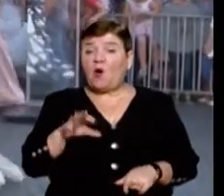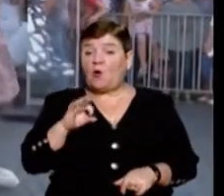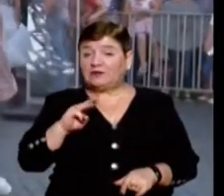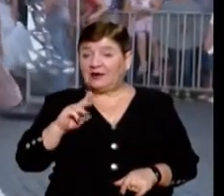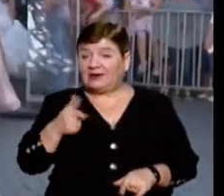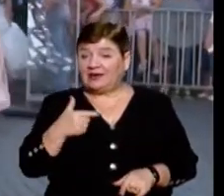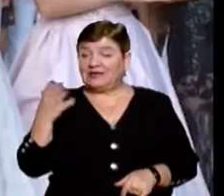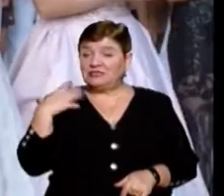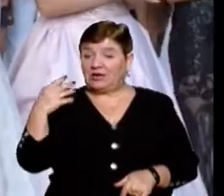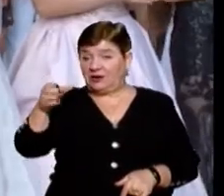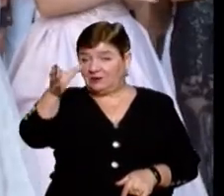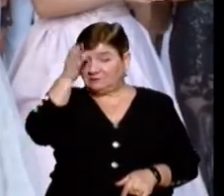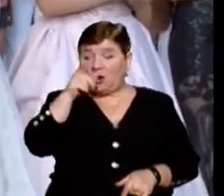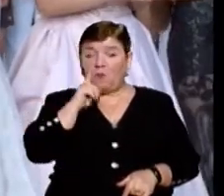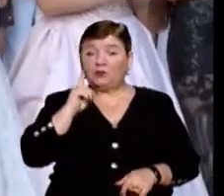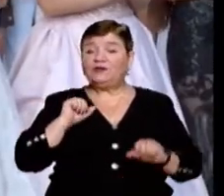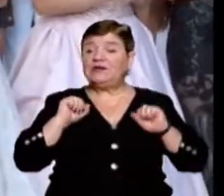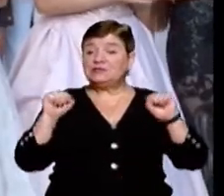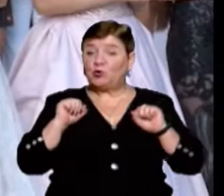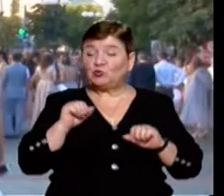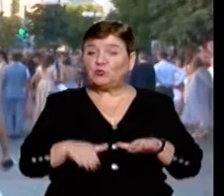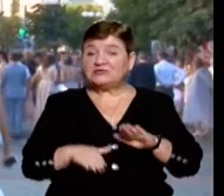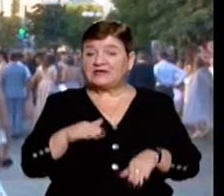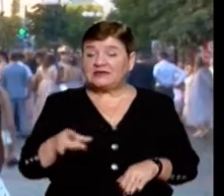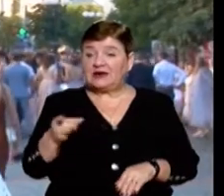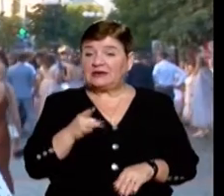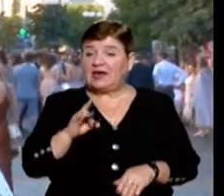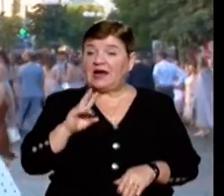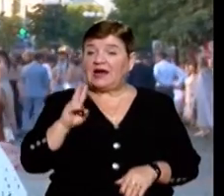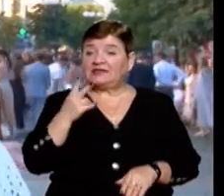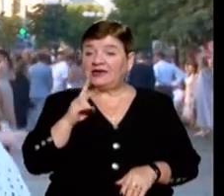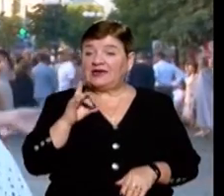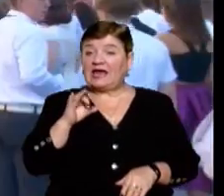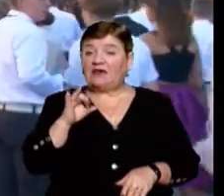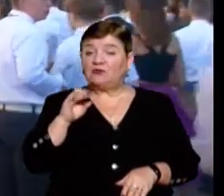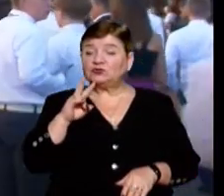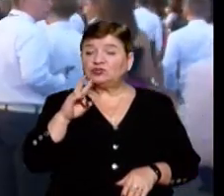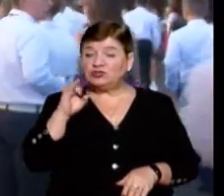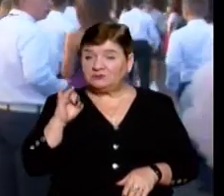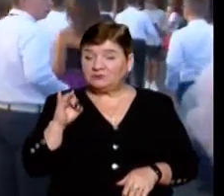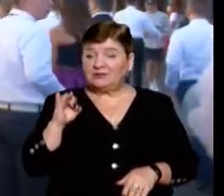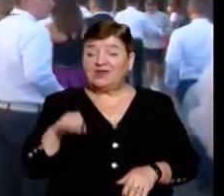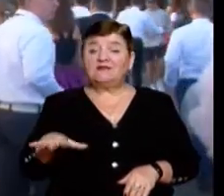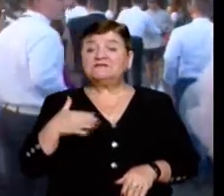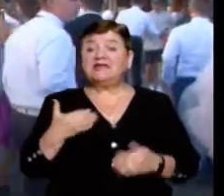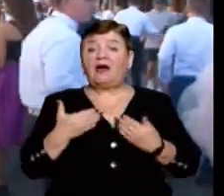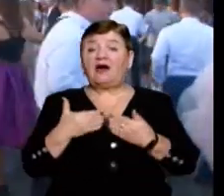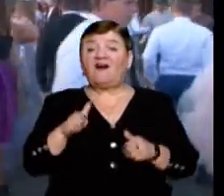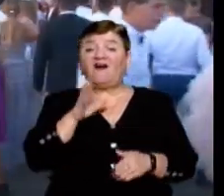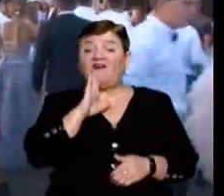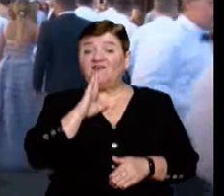розповіла начальниця управління освіти молоді та спорту Мукачуської міськради Катерина Кричниць-Андіалушій. Ми всіх випускників